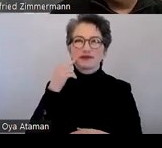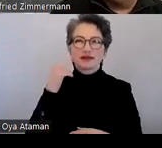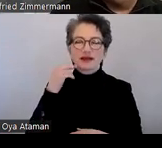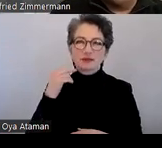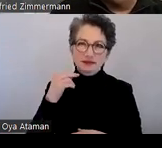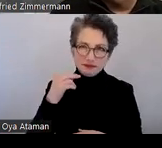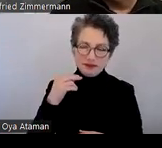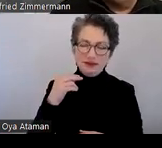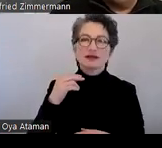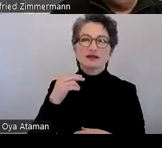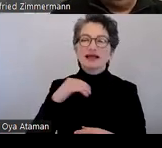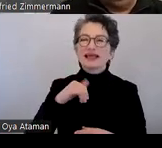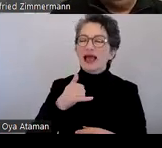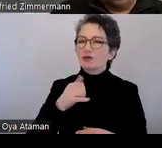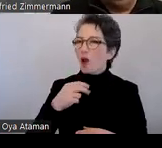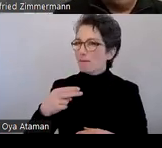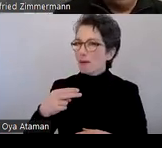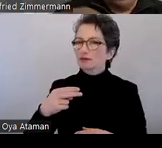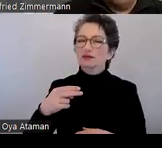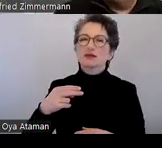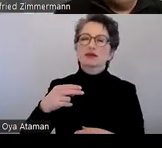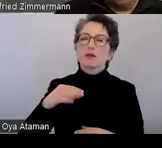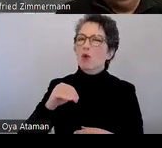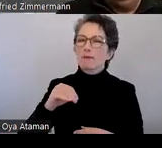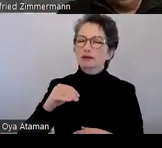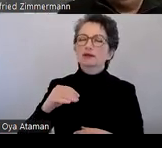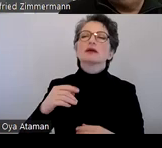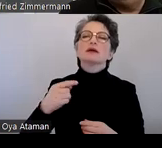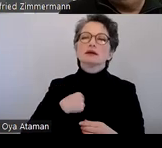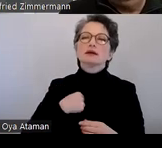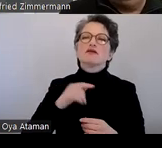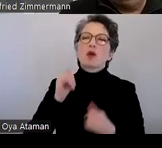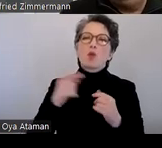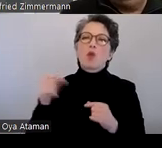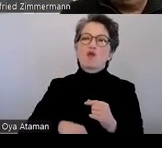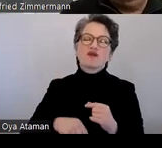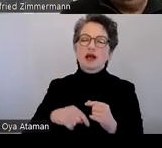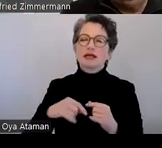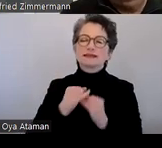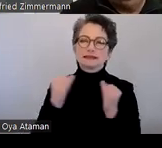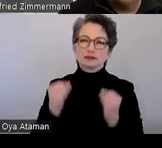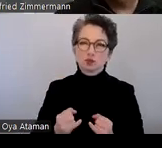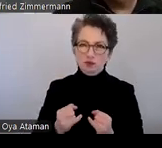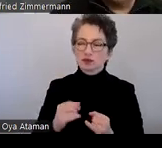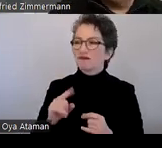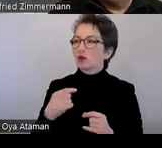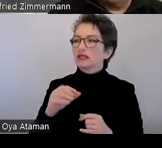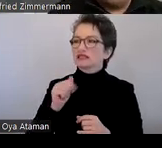vom Braunhofer Institut FIT in St. Augustin und ich hoffe, ich habe nur einen leichten Vortrag über